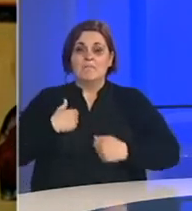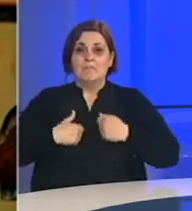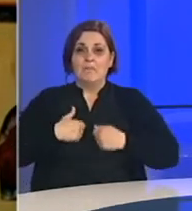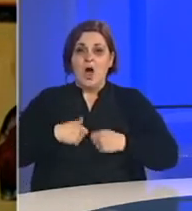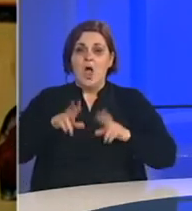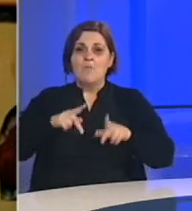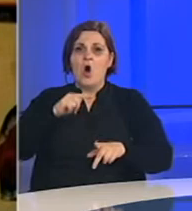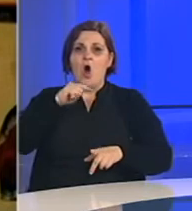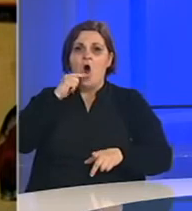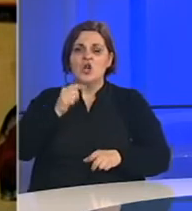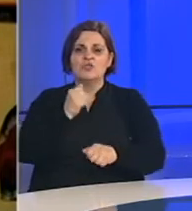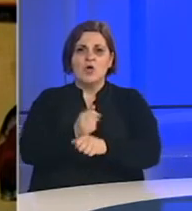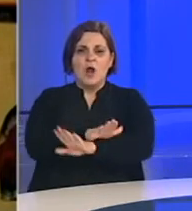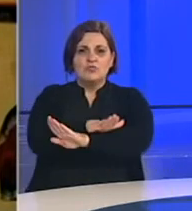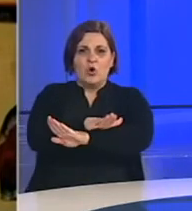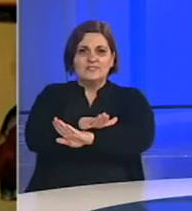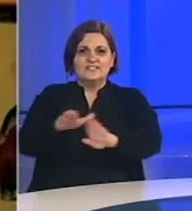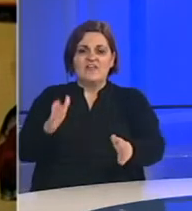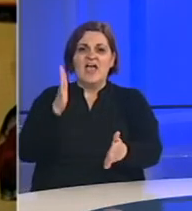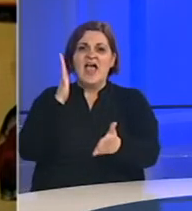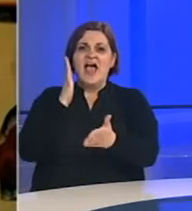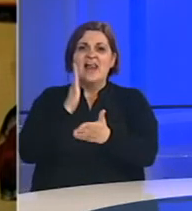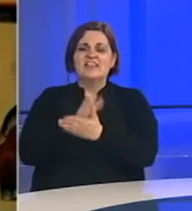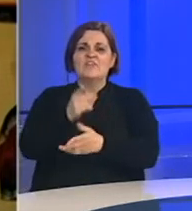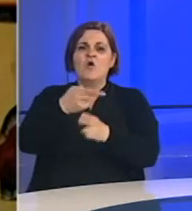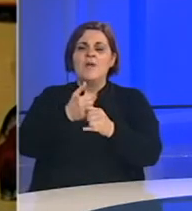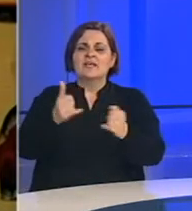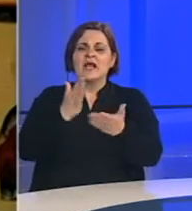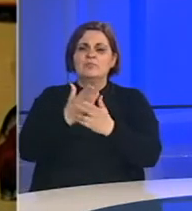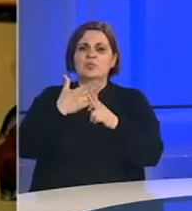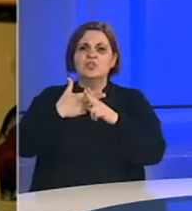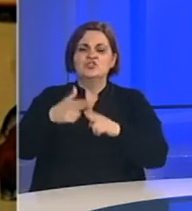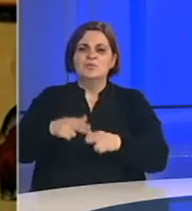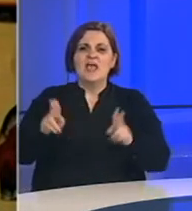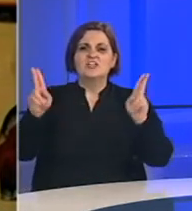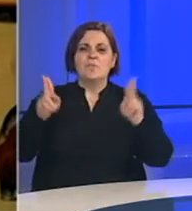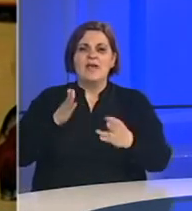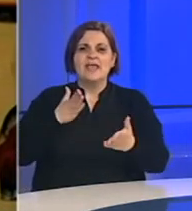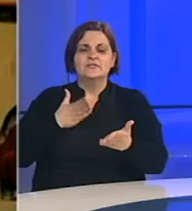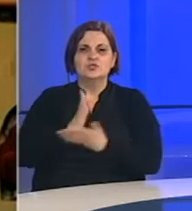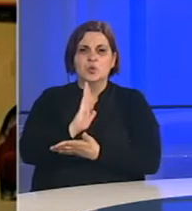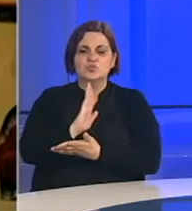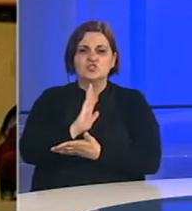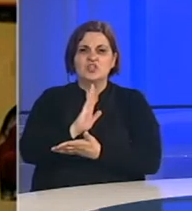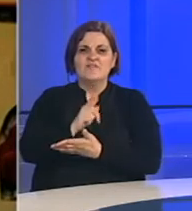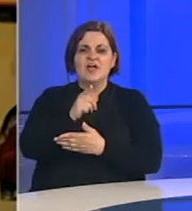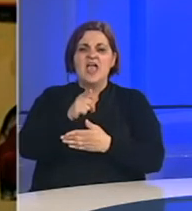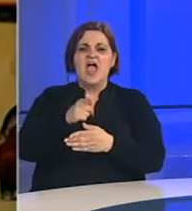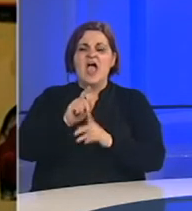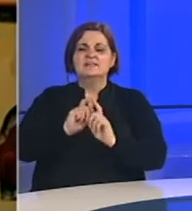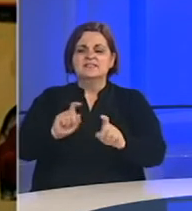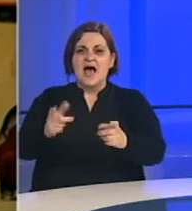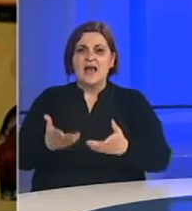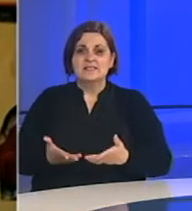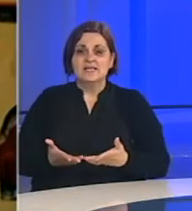može da kaže da je sve učinio, da bude njegov grad čist, da bude što manje slučaja ove pandemije